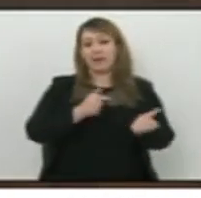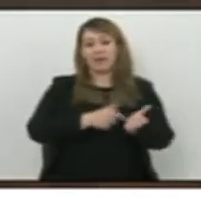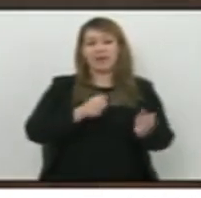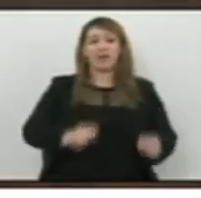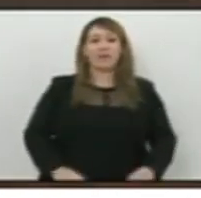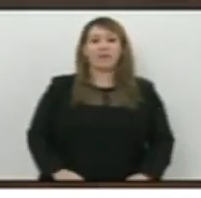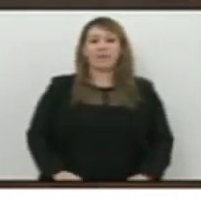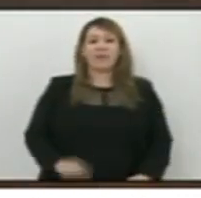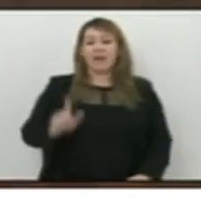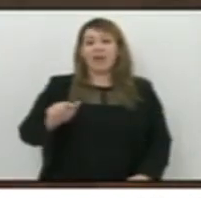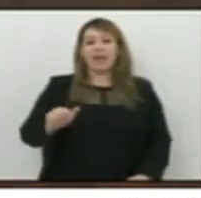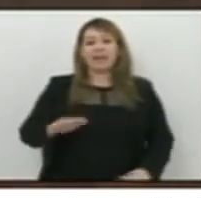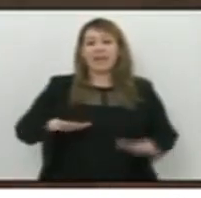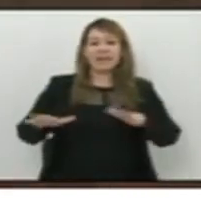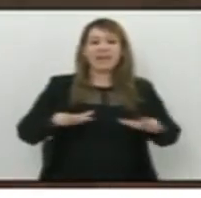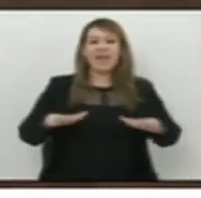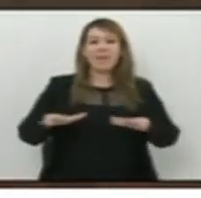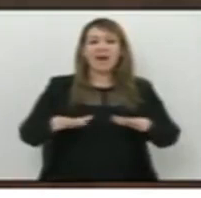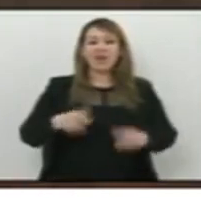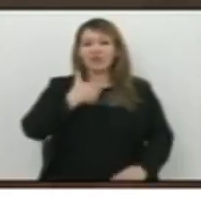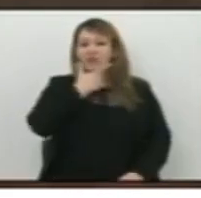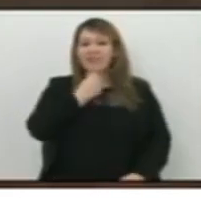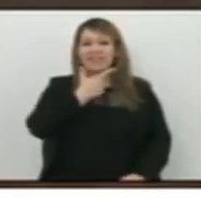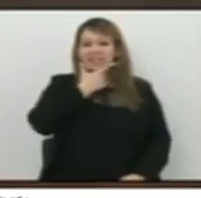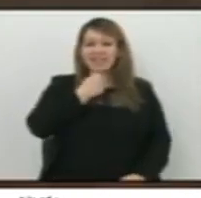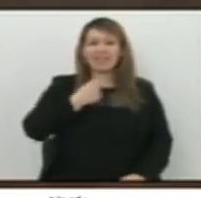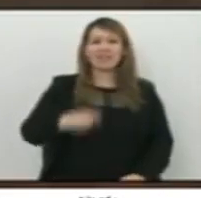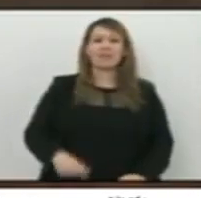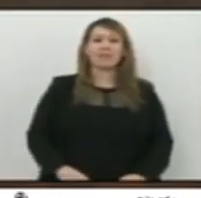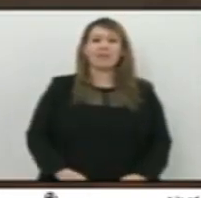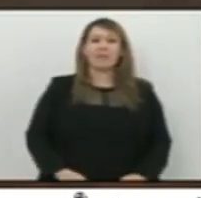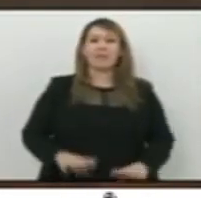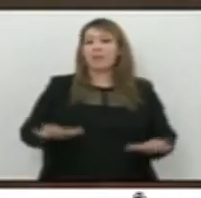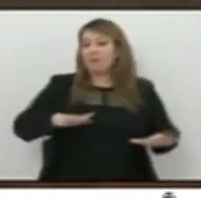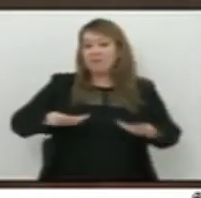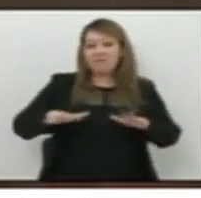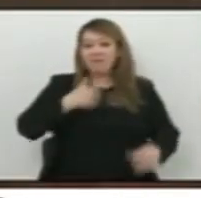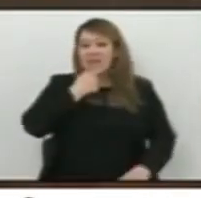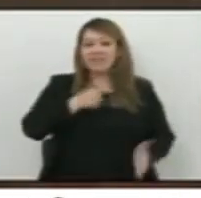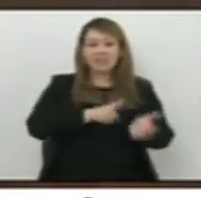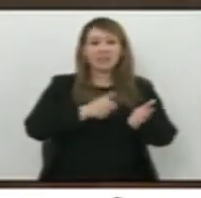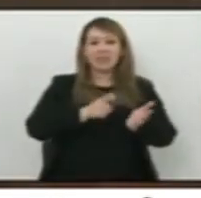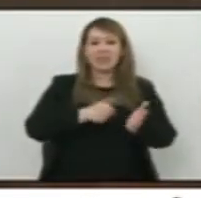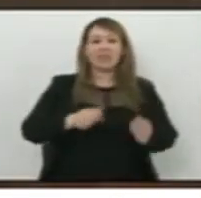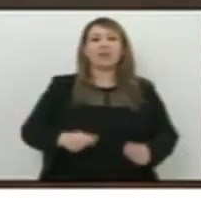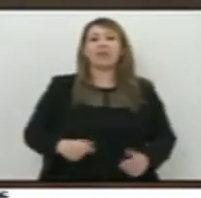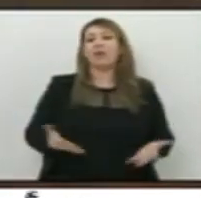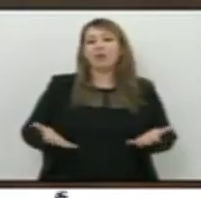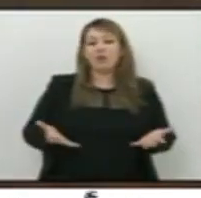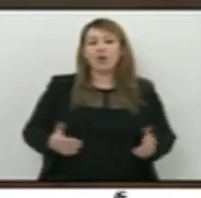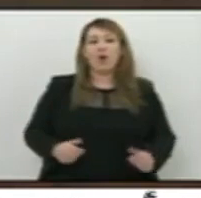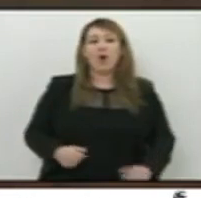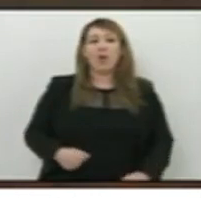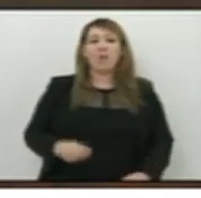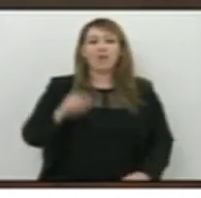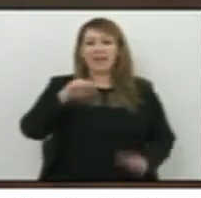عملية تسهيل مع المكلفين بالضريبة يعني نحثوهم على القيام بهذه